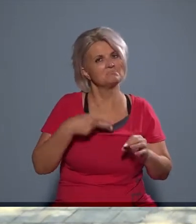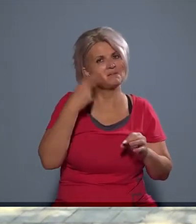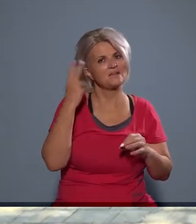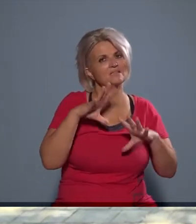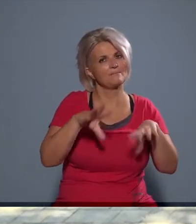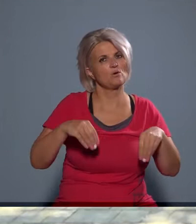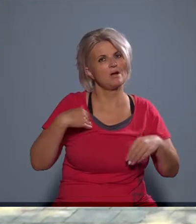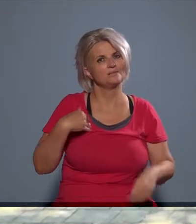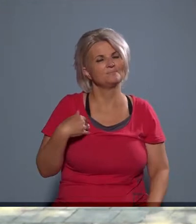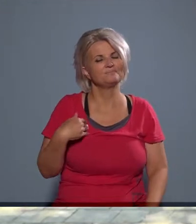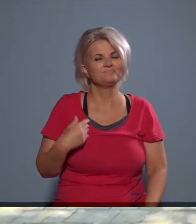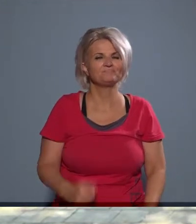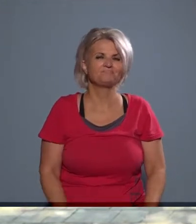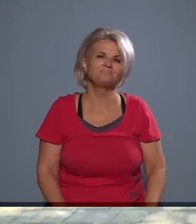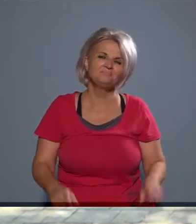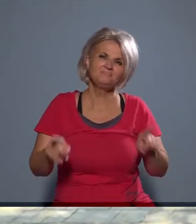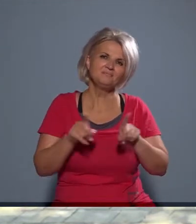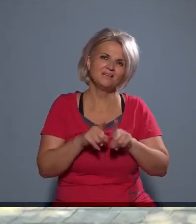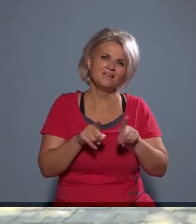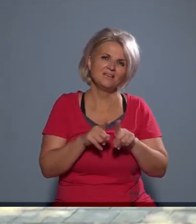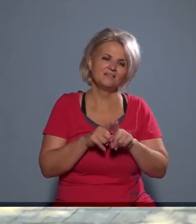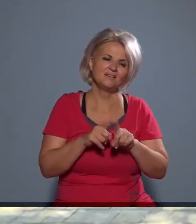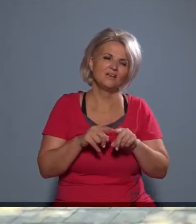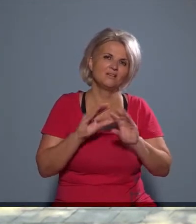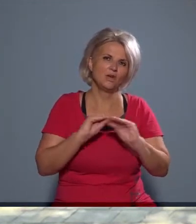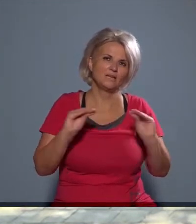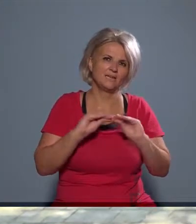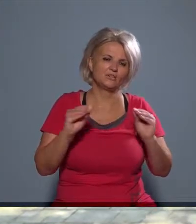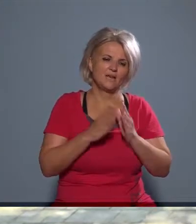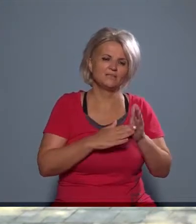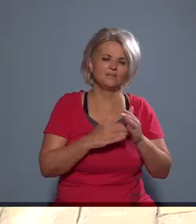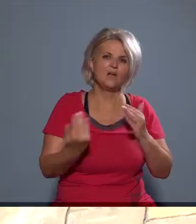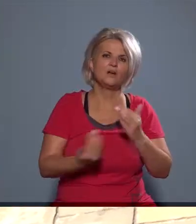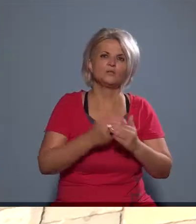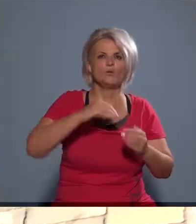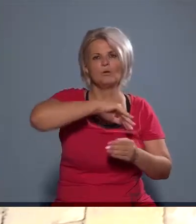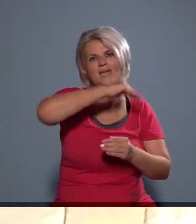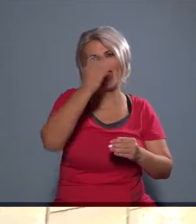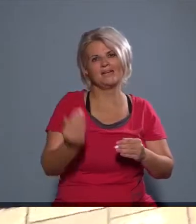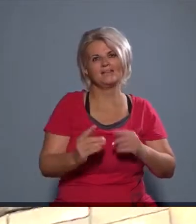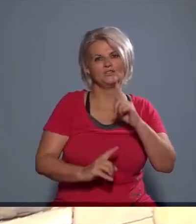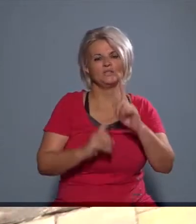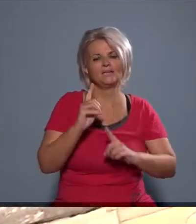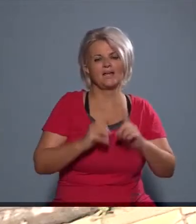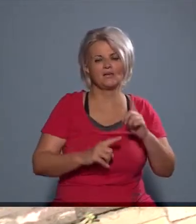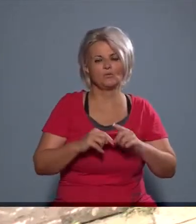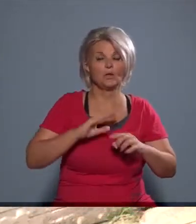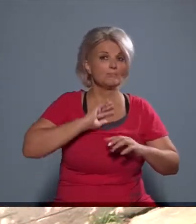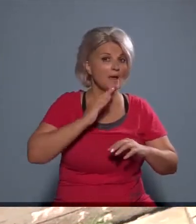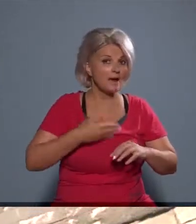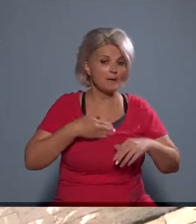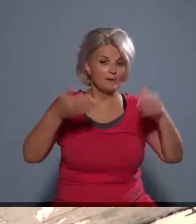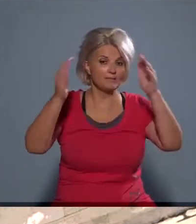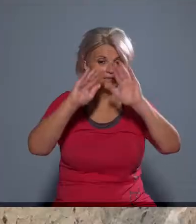föl, és persze elfogadtam, úgyhogy így igazából így jött be ez a tanítás. Az újhegyi sétányon fellelhető meglepetés